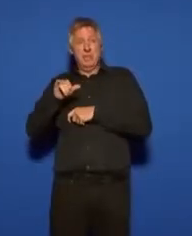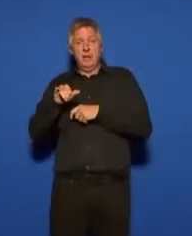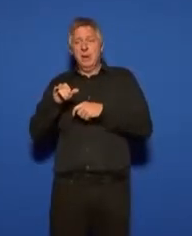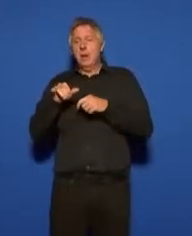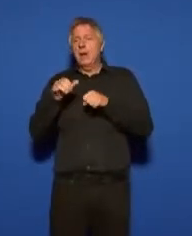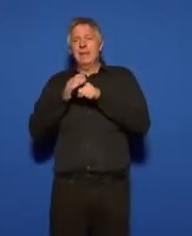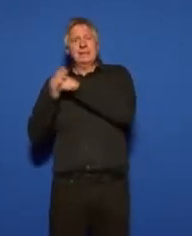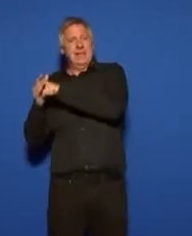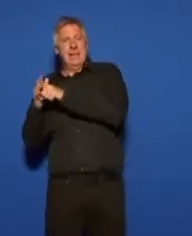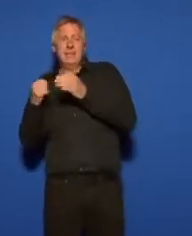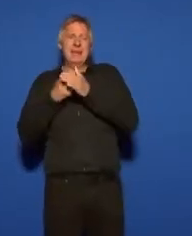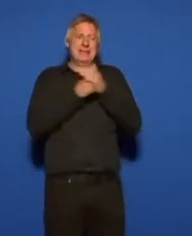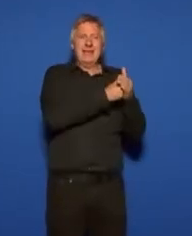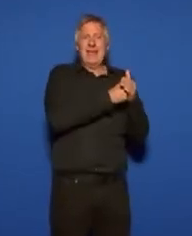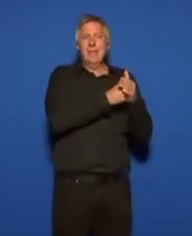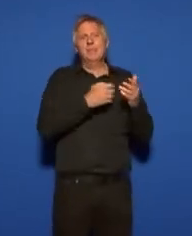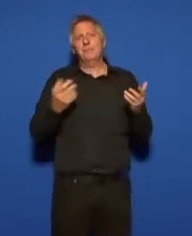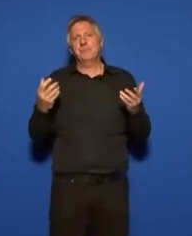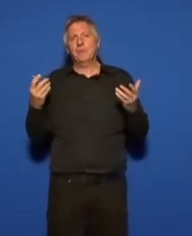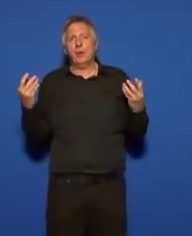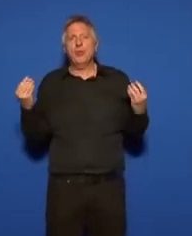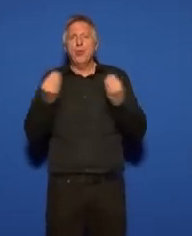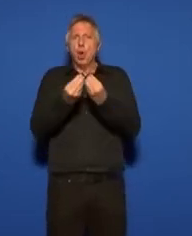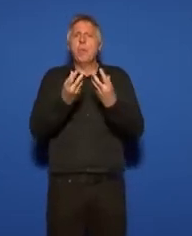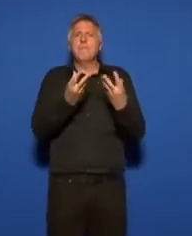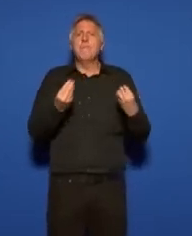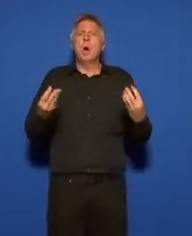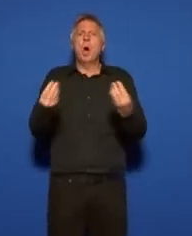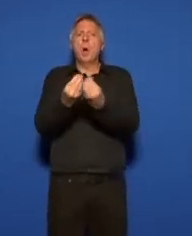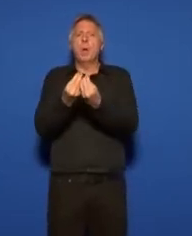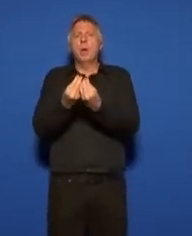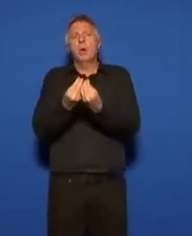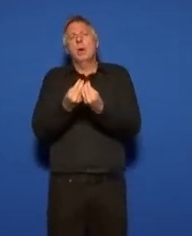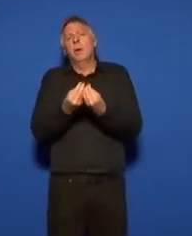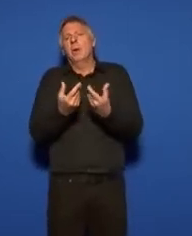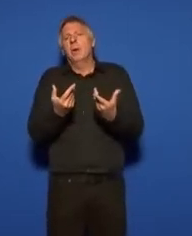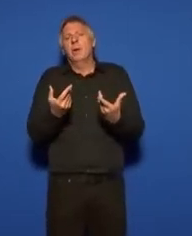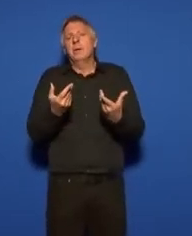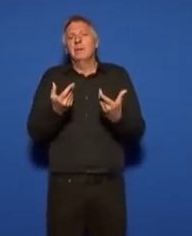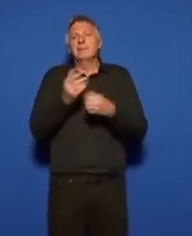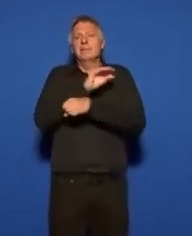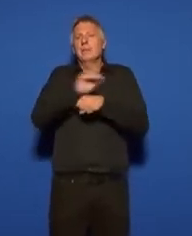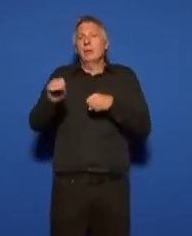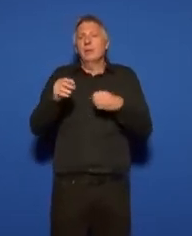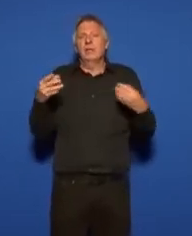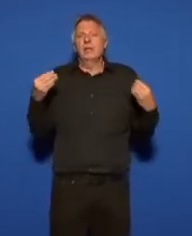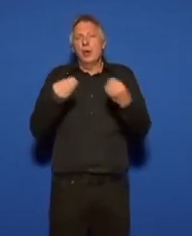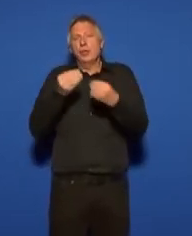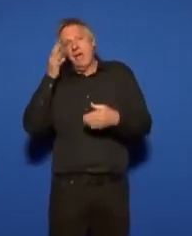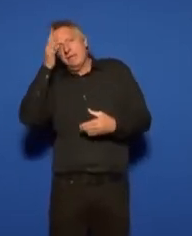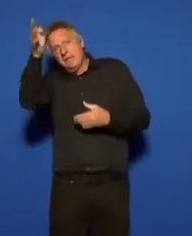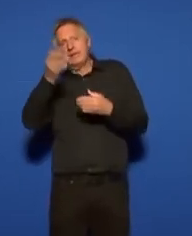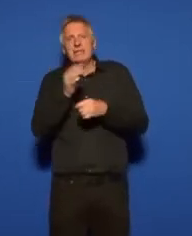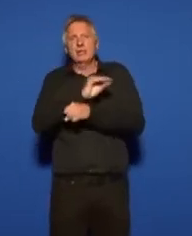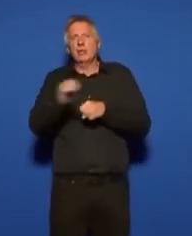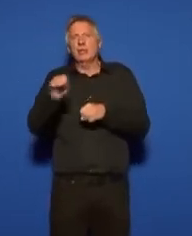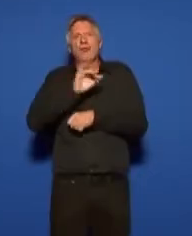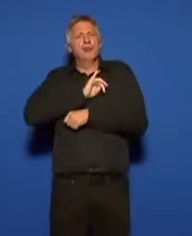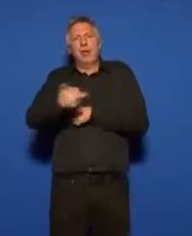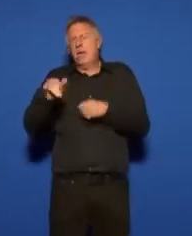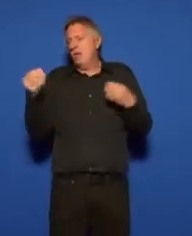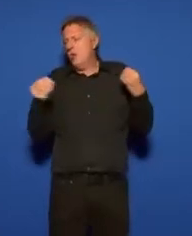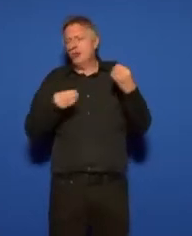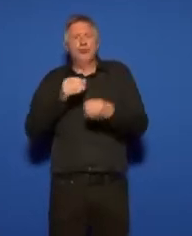extrêmes n'ont apporté au peuple quelque chose qui ressemble à la sécurité de l'avenir et à la